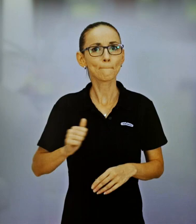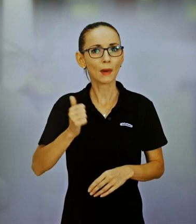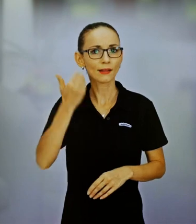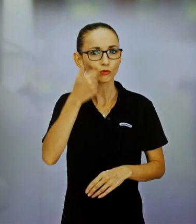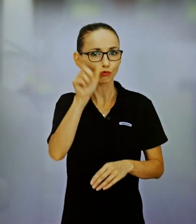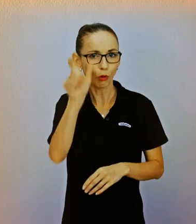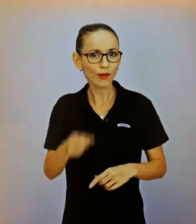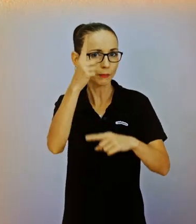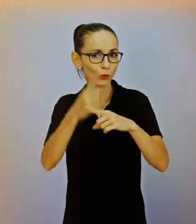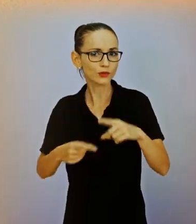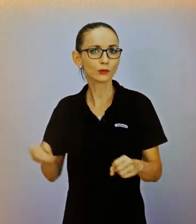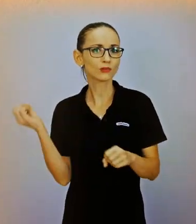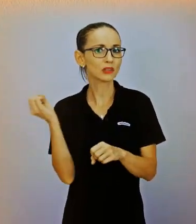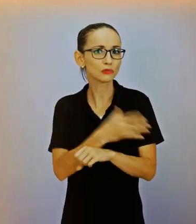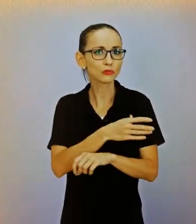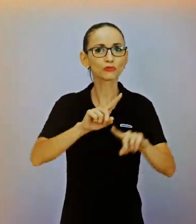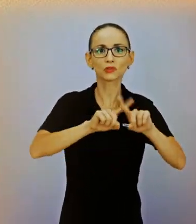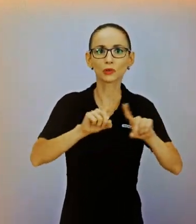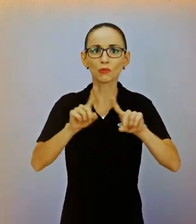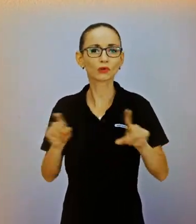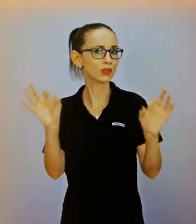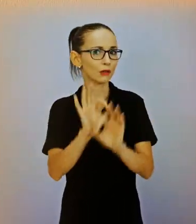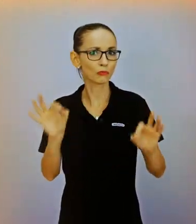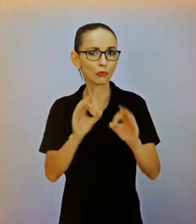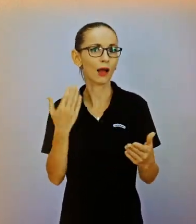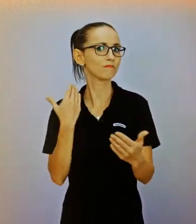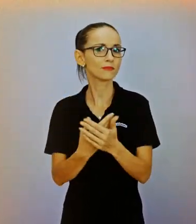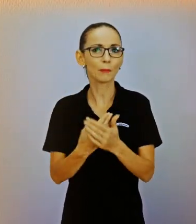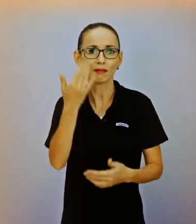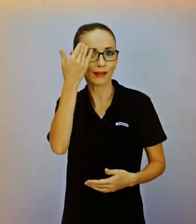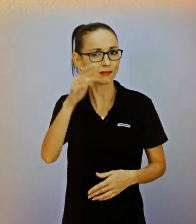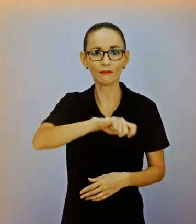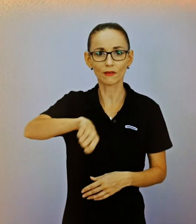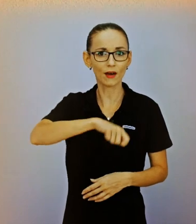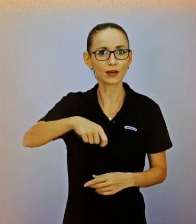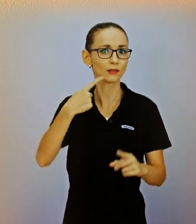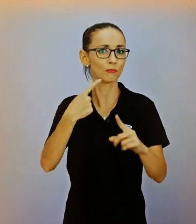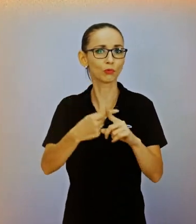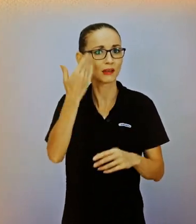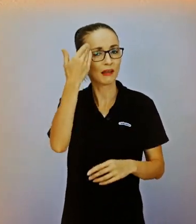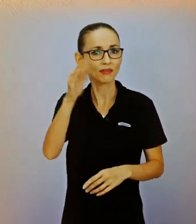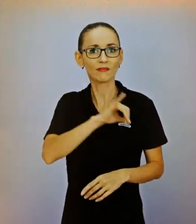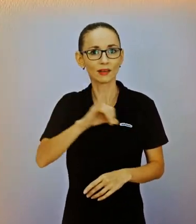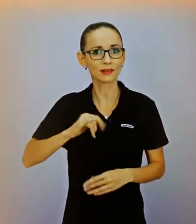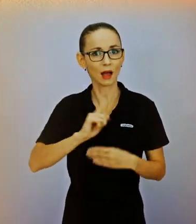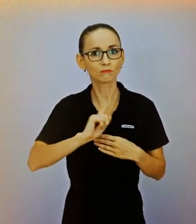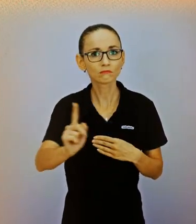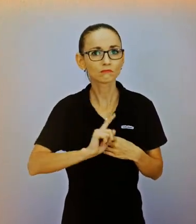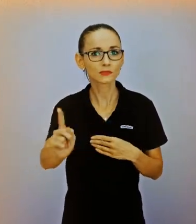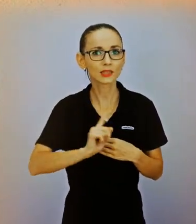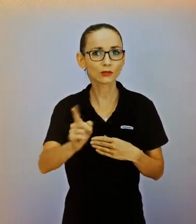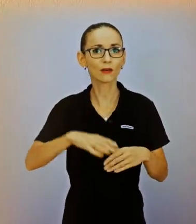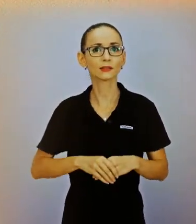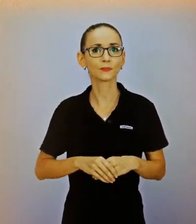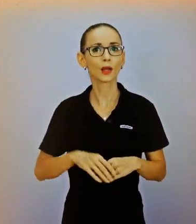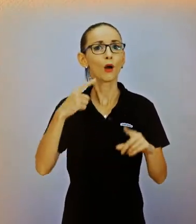únik z tej situácie. A ten sa v dospelosti môže smotniť do túžby po samostatnom bývanii. To je na jednej